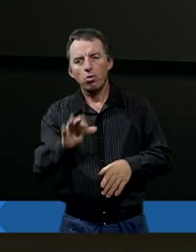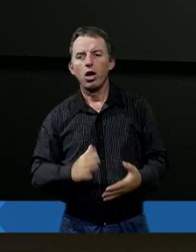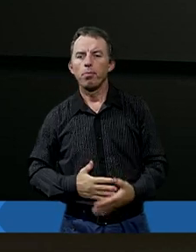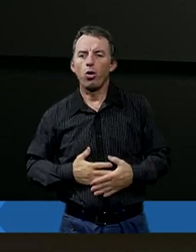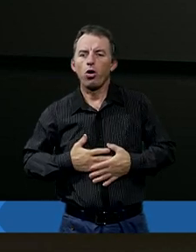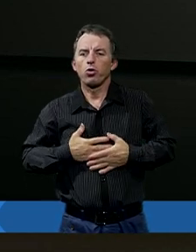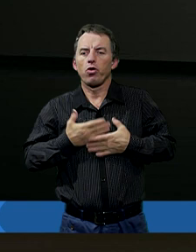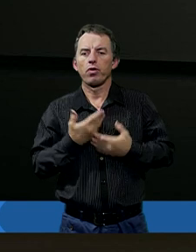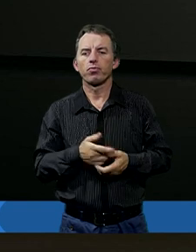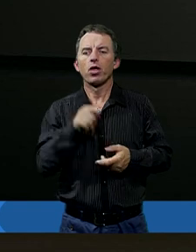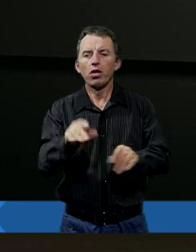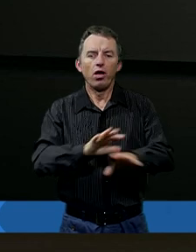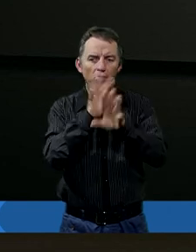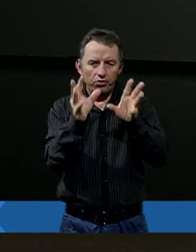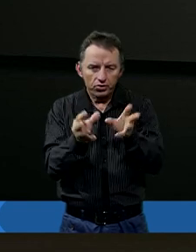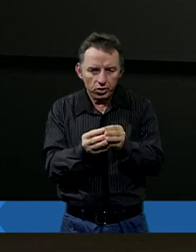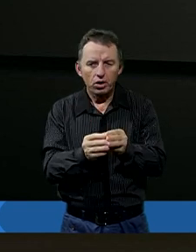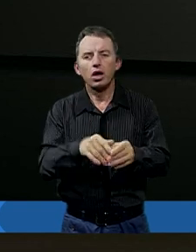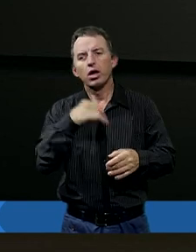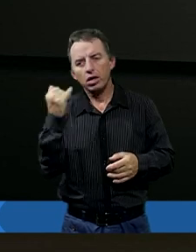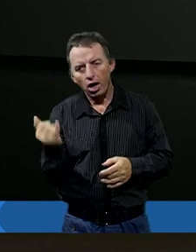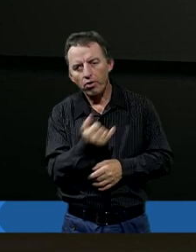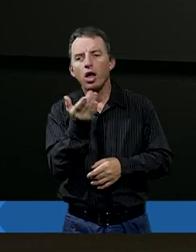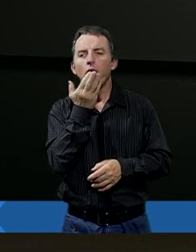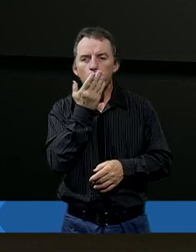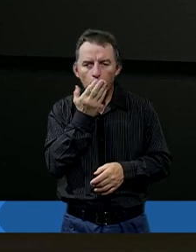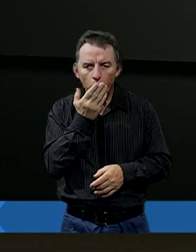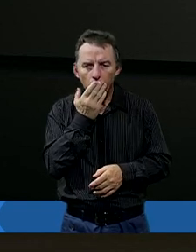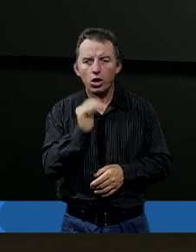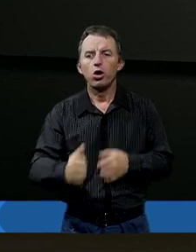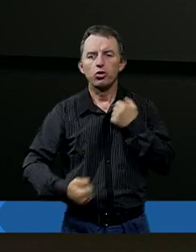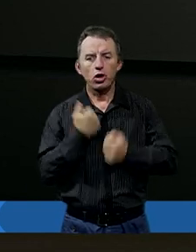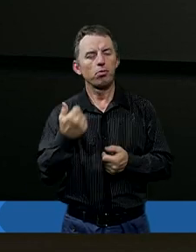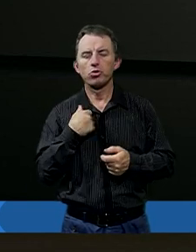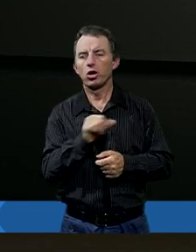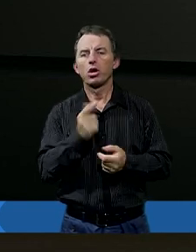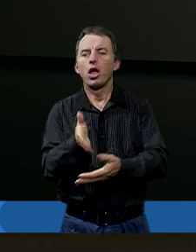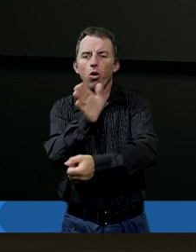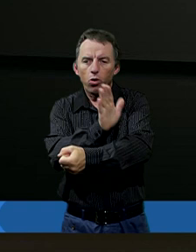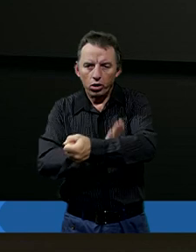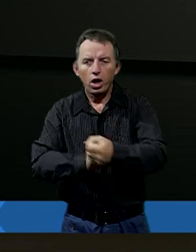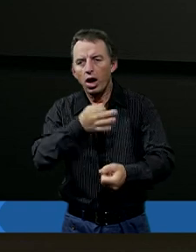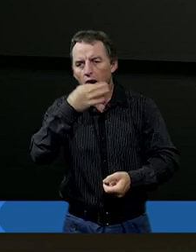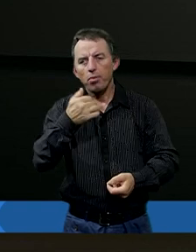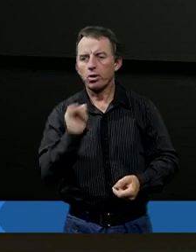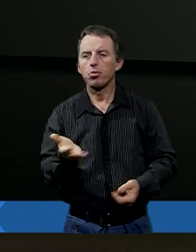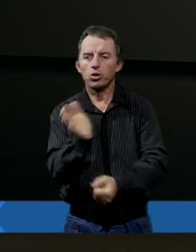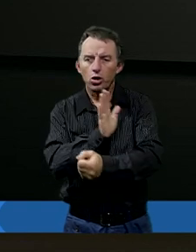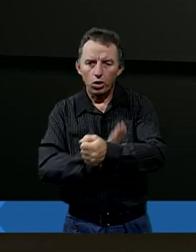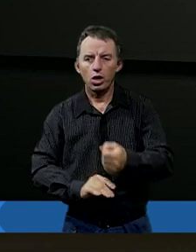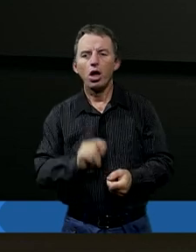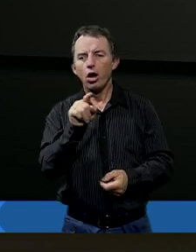podziwiam za to, że on w tym wszystkim, on owszem mówi, żebym się nie urodził, lepiej żebym się nie urodził,